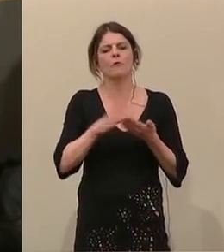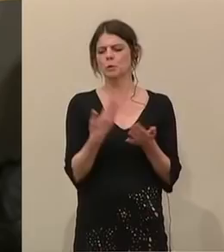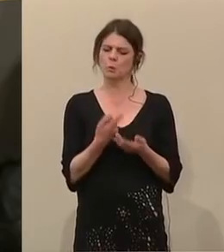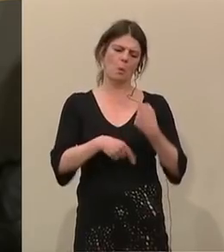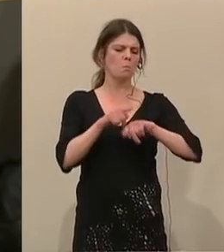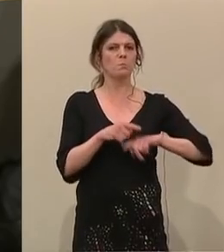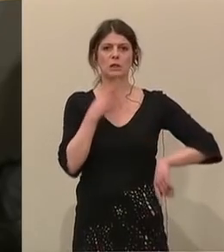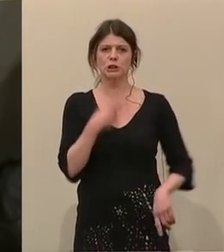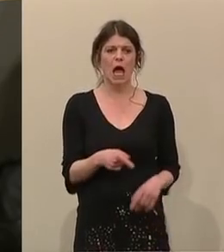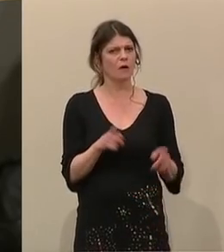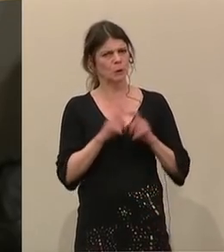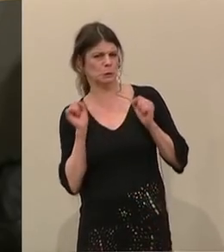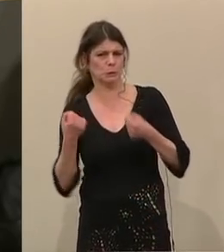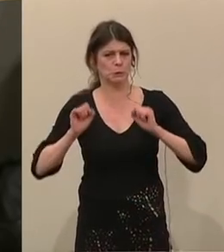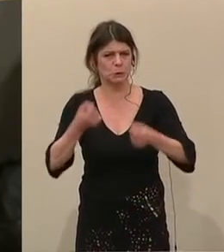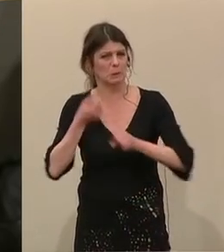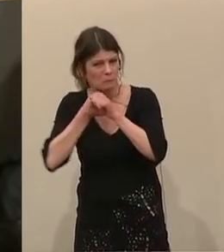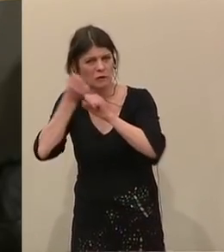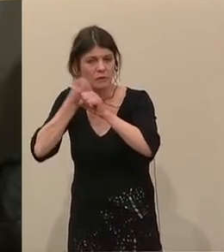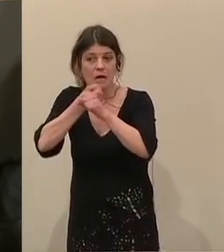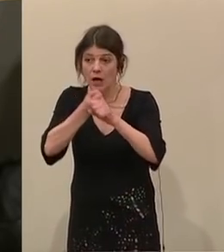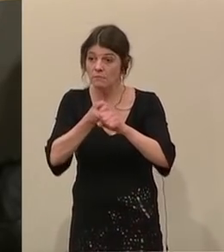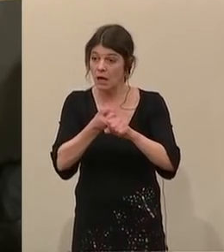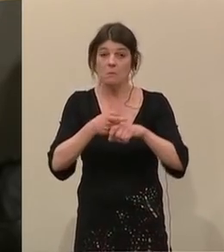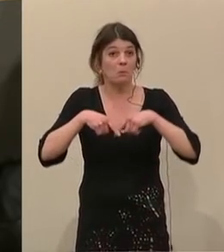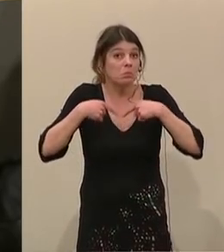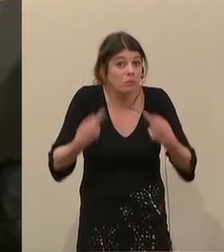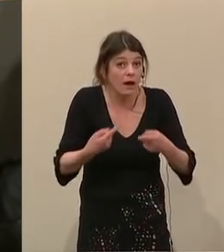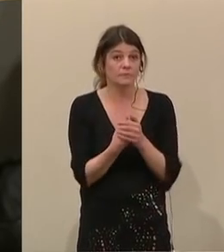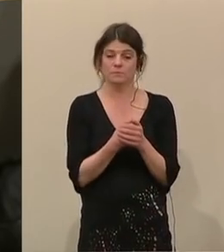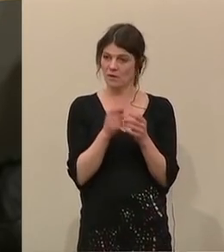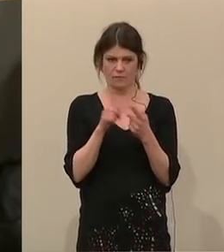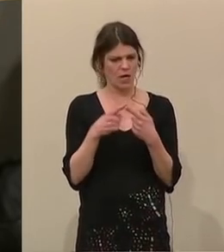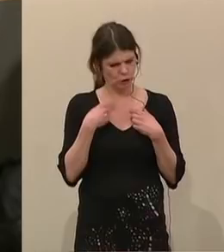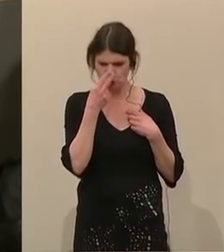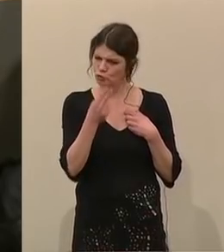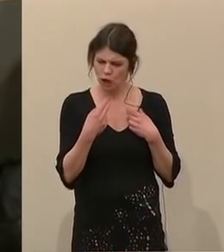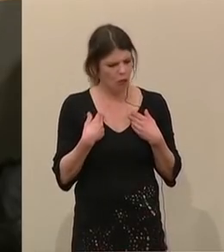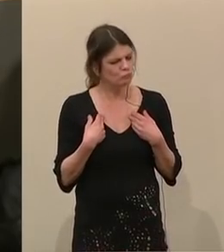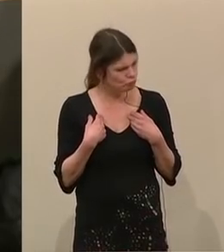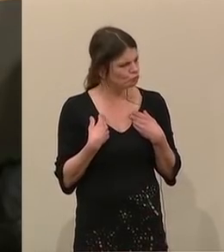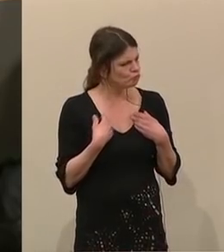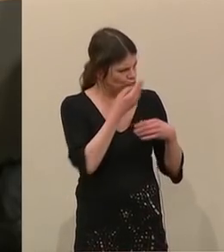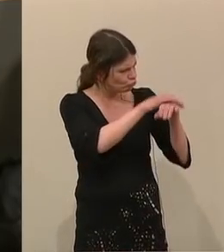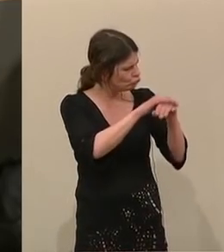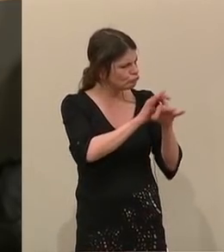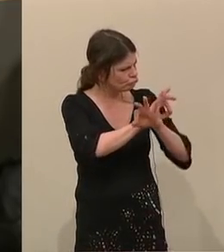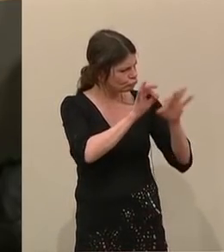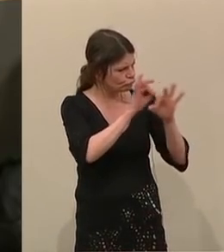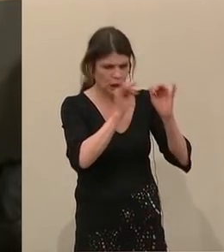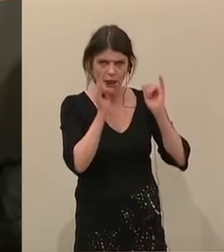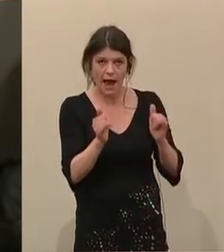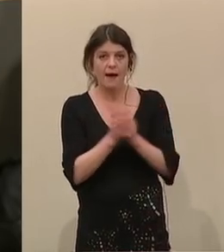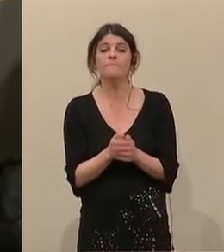umgekehrt alle Hebel in Bewegung zu setzen, um dann, wenn wir zu entsprechenden Erkenntnissen kommen, wenn